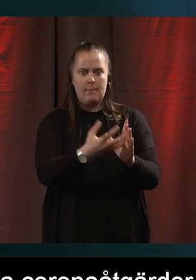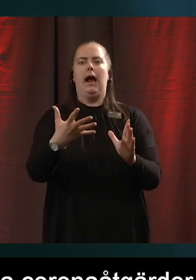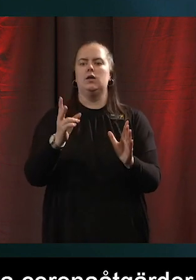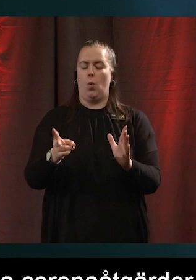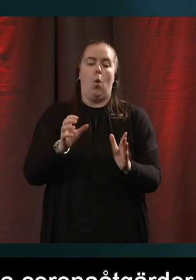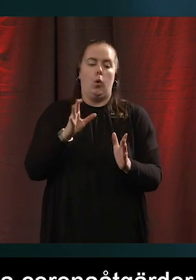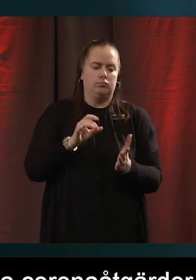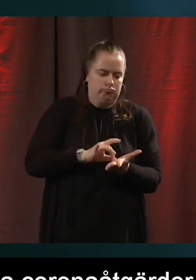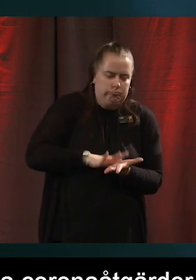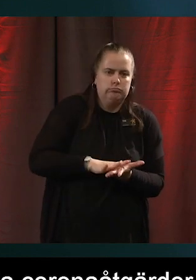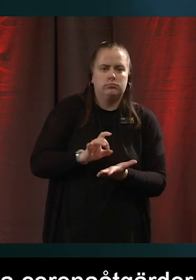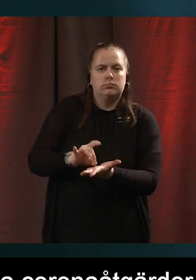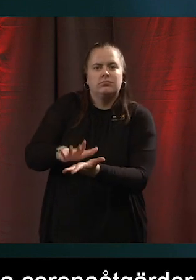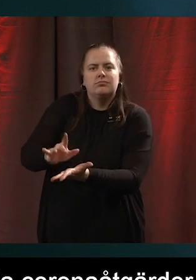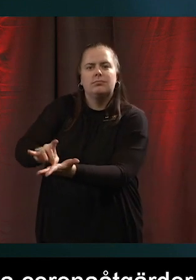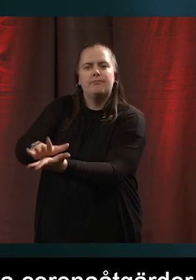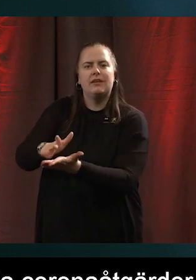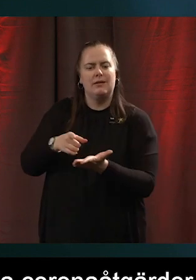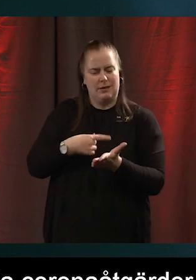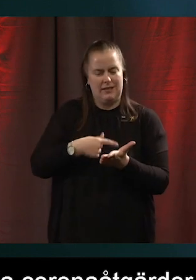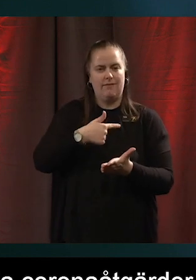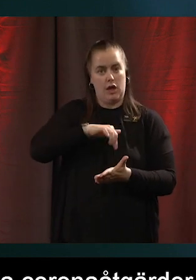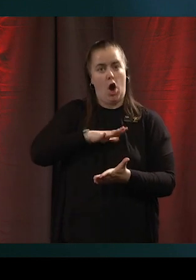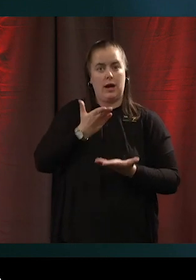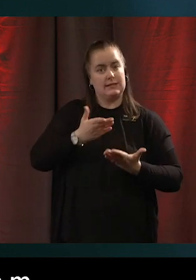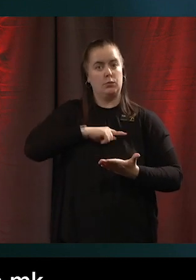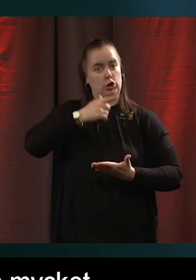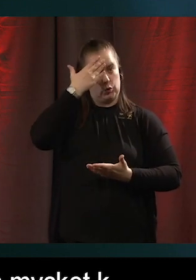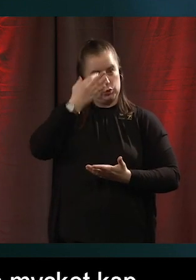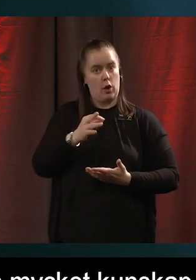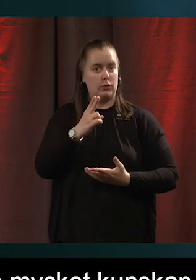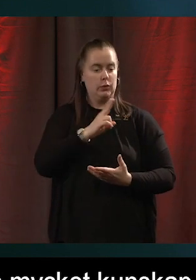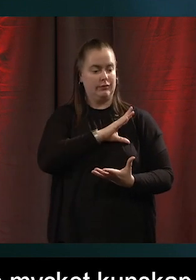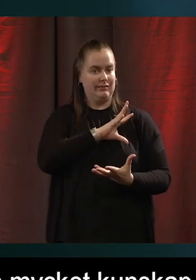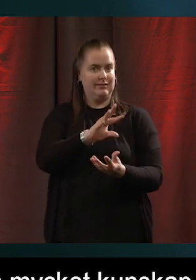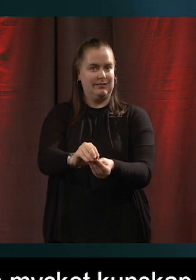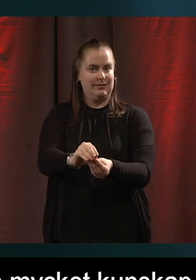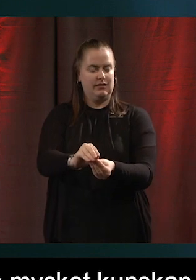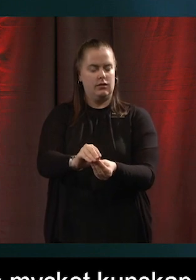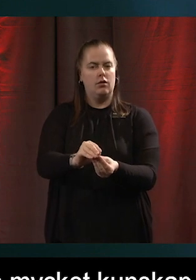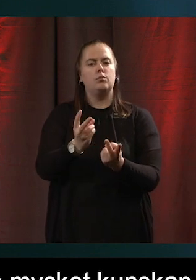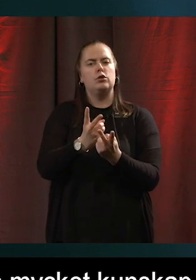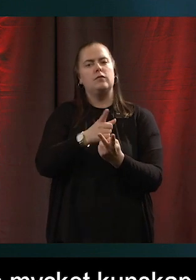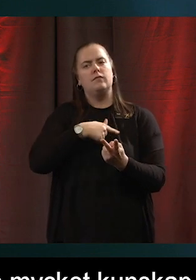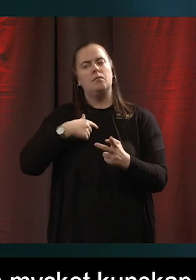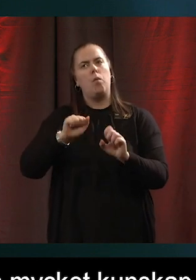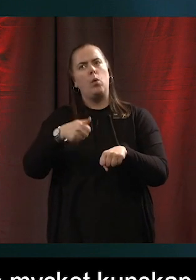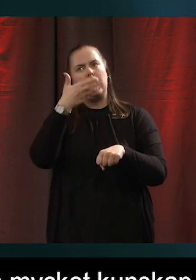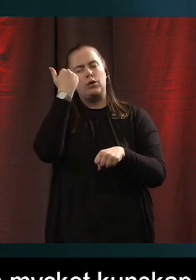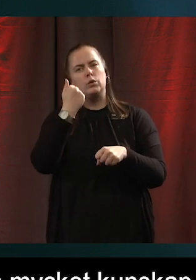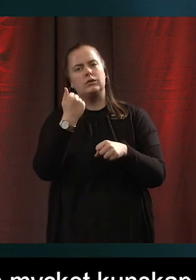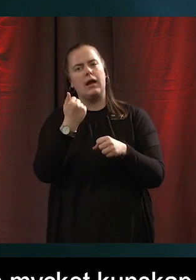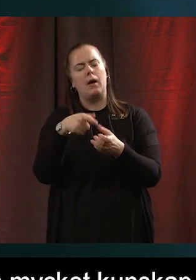vet ju, vi kan räkna ut, vi har ganska mycket kunskap som gör det möjligt för oss att förutse vad som händer med de